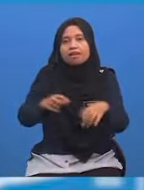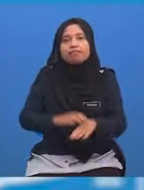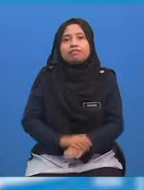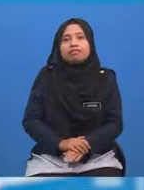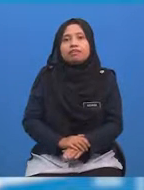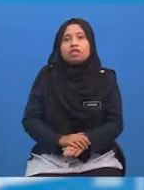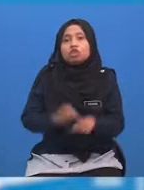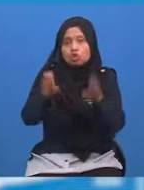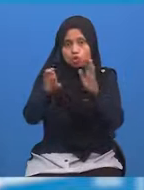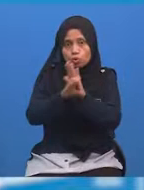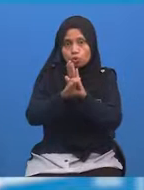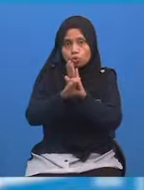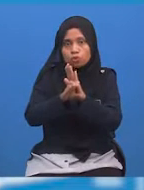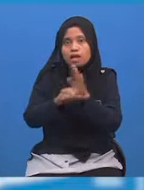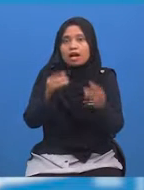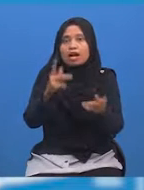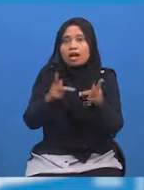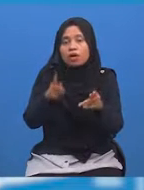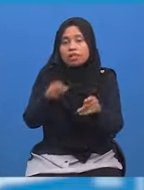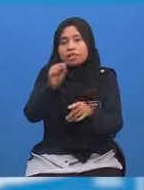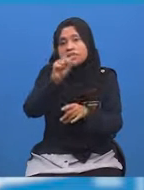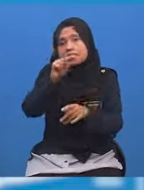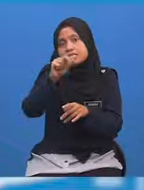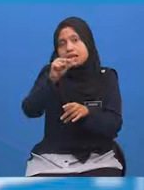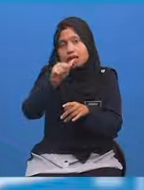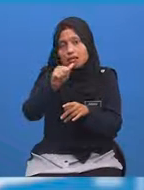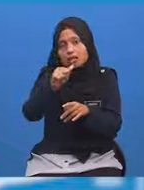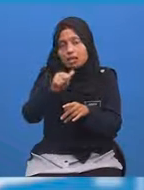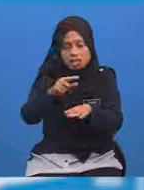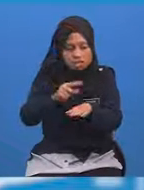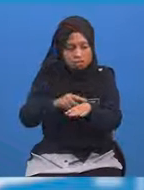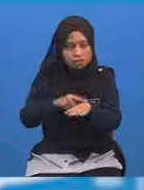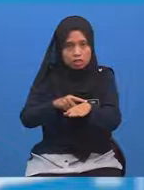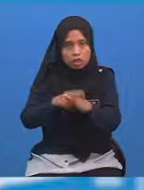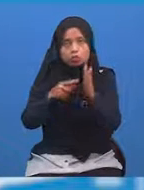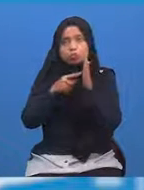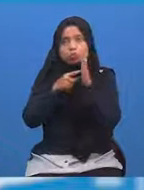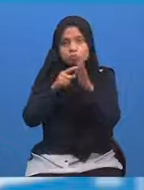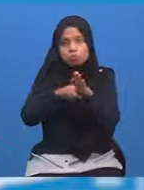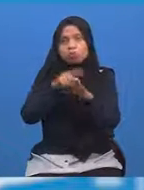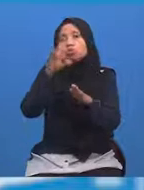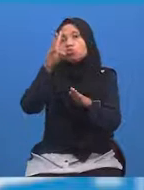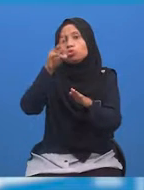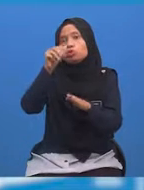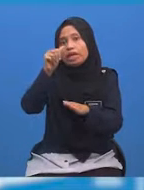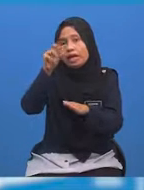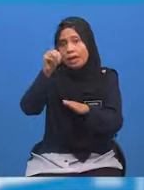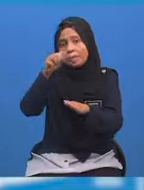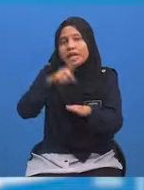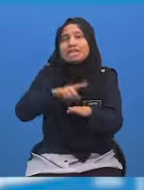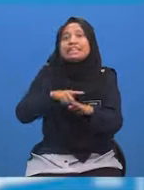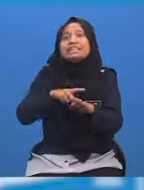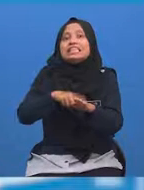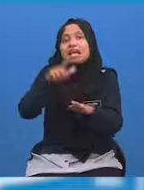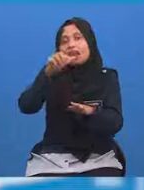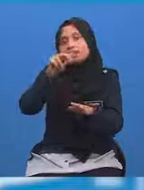Sebagai contoh, jika anda di Singapura Dan jam tangan menunjukkan pukul 7am Di London, masa